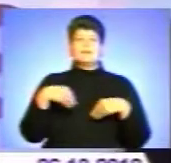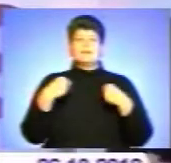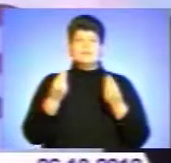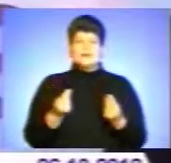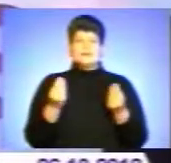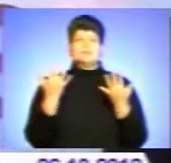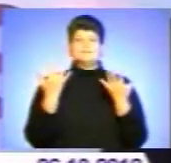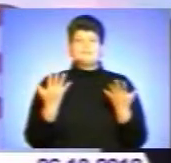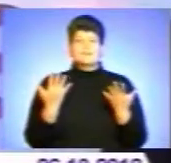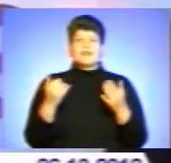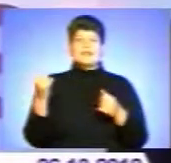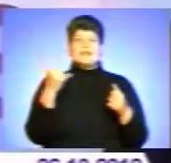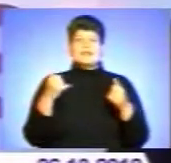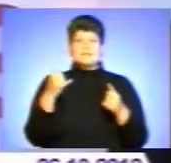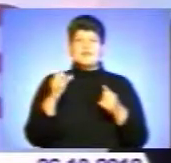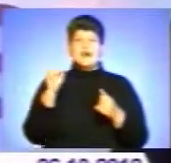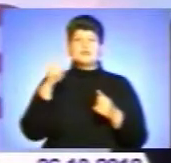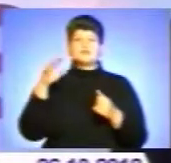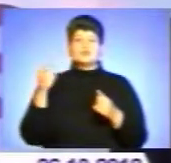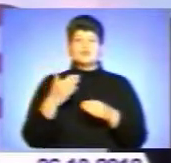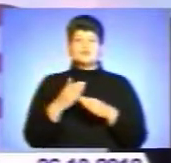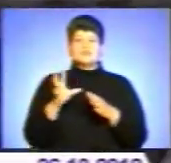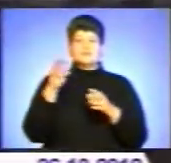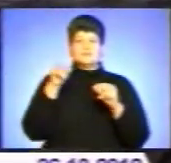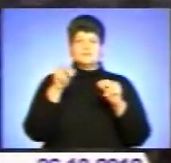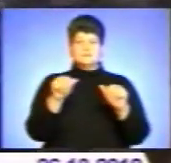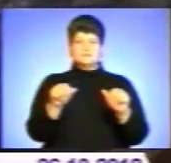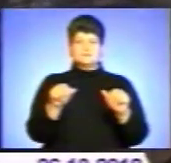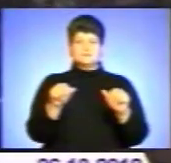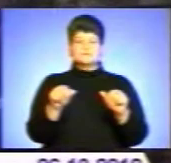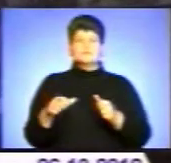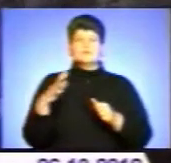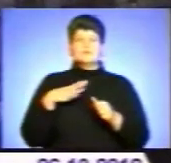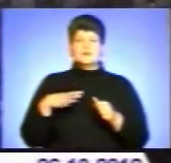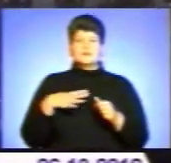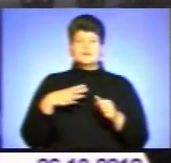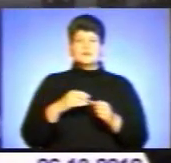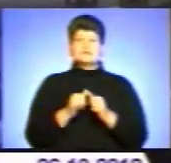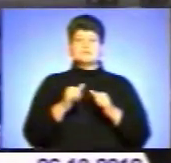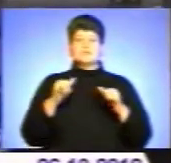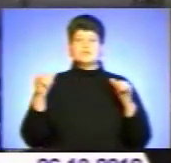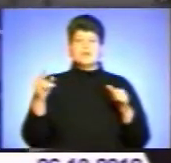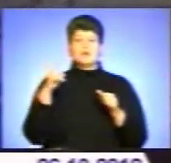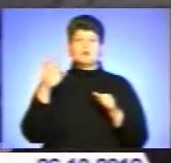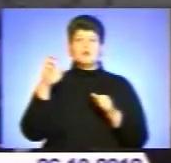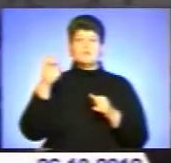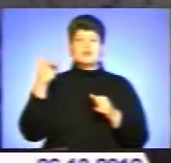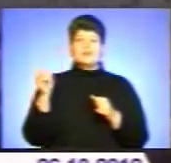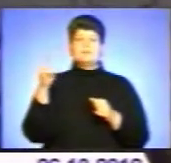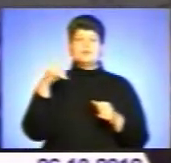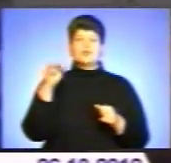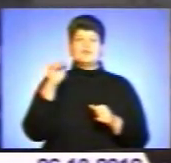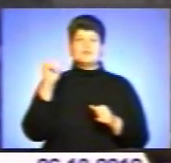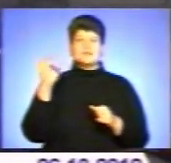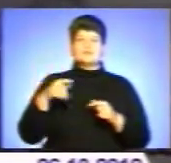хімії і азотної частини в землю. У зв'язку з очікуваним збільшенням попиту на добрива, Дмитро Фірташ у